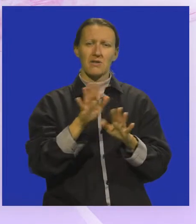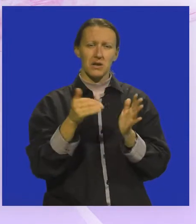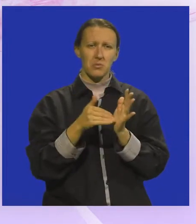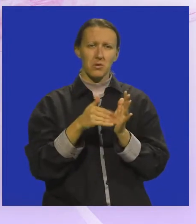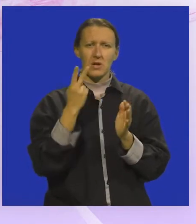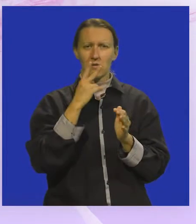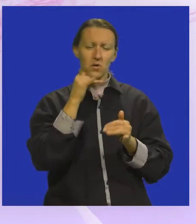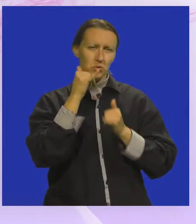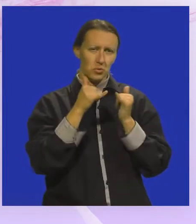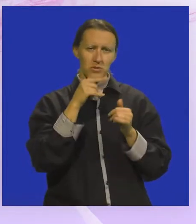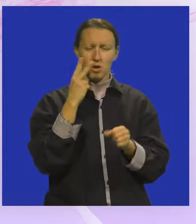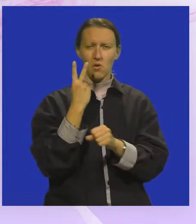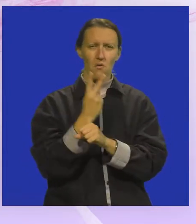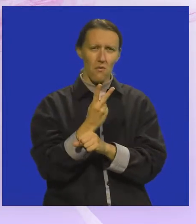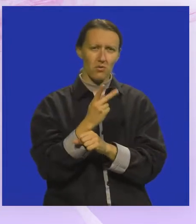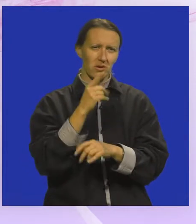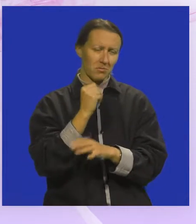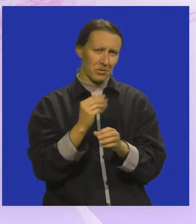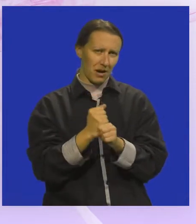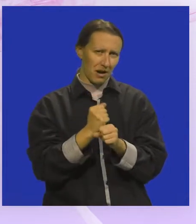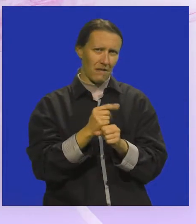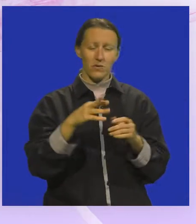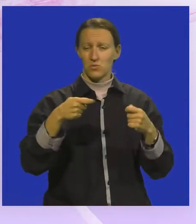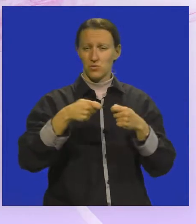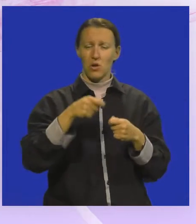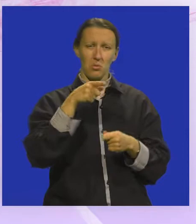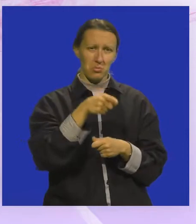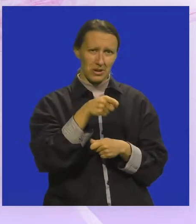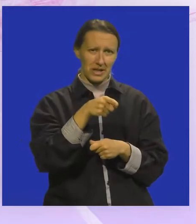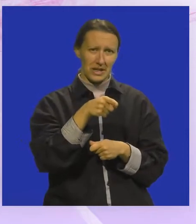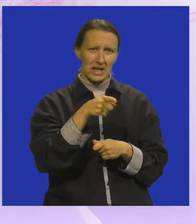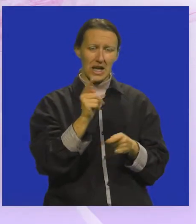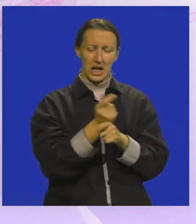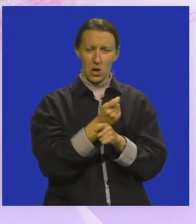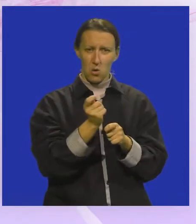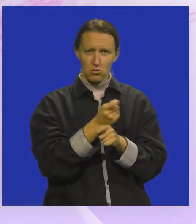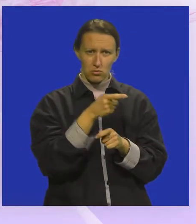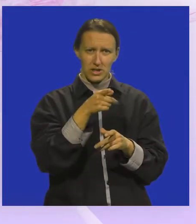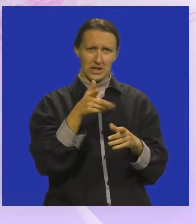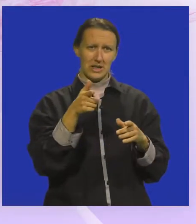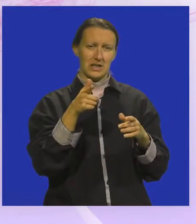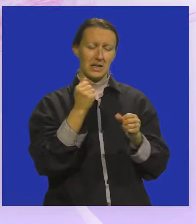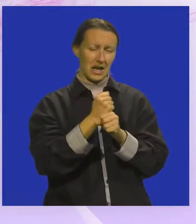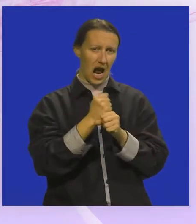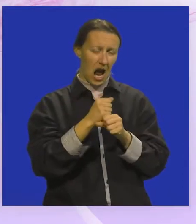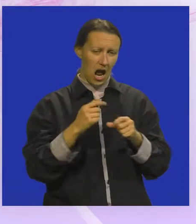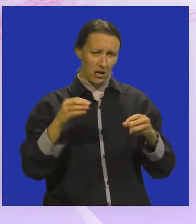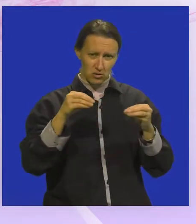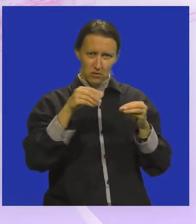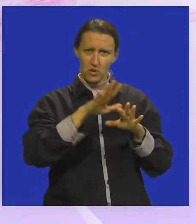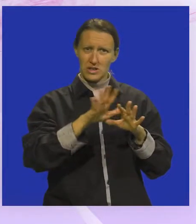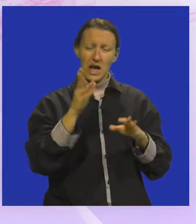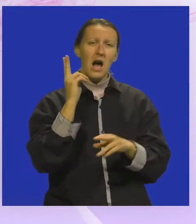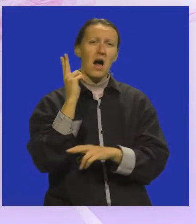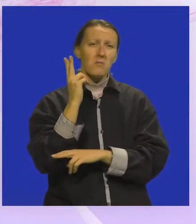potrebe, naravno, turizma i hotela. U sklopu te rekonstrukcije tih radova u sam